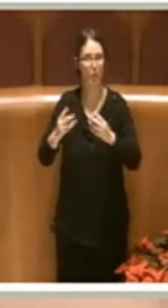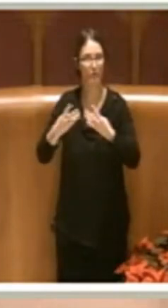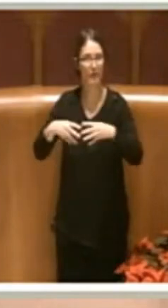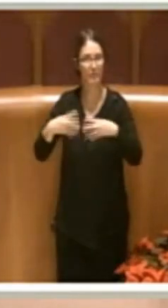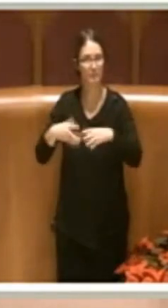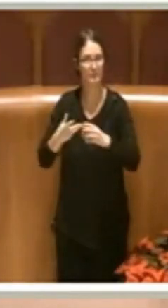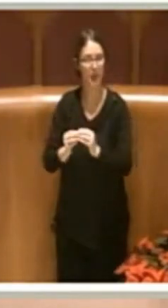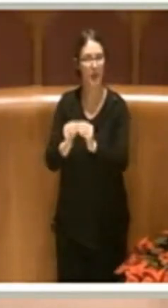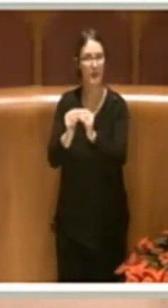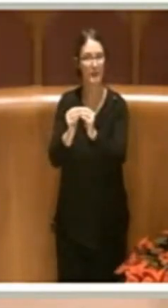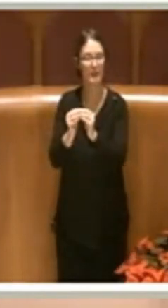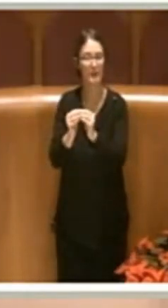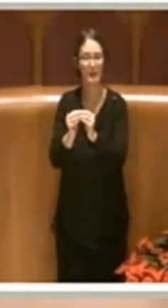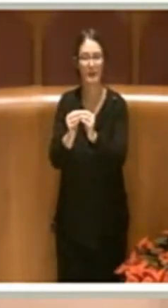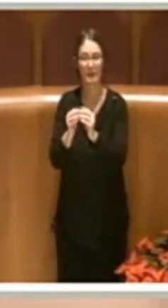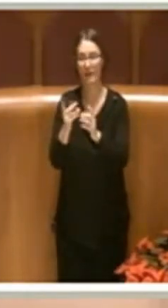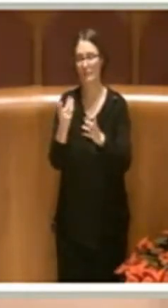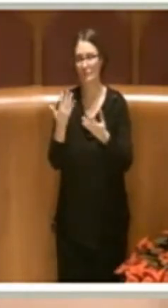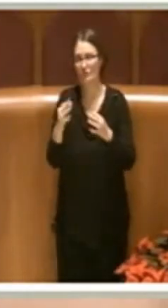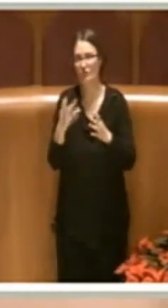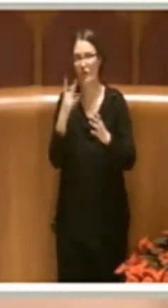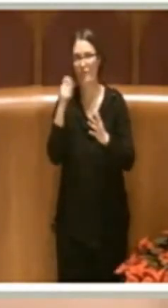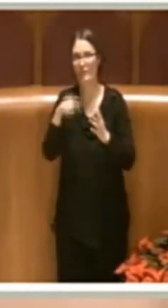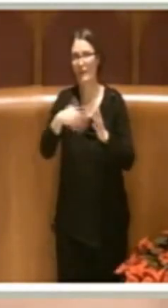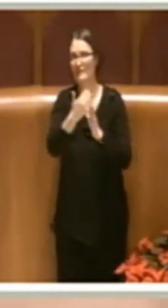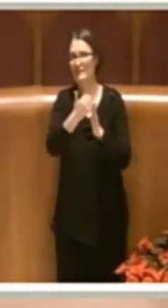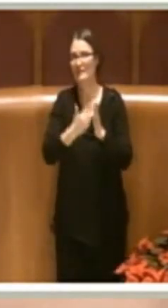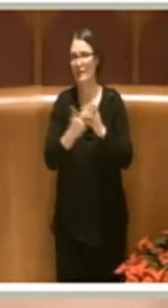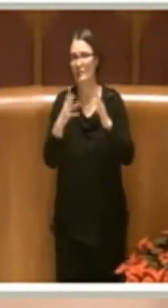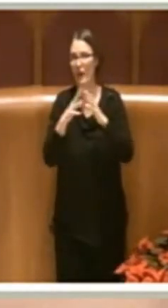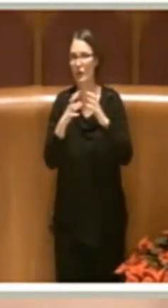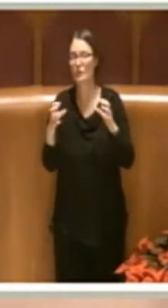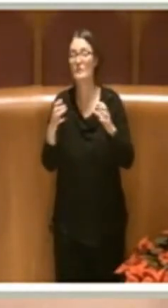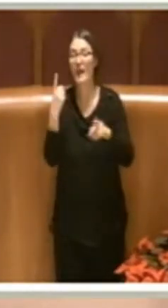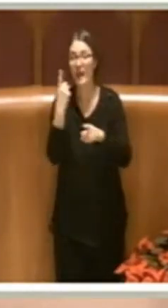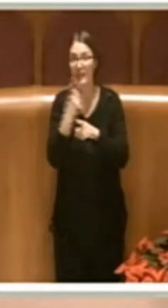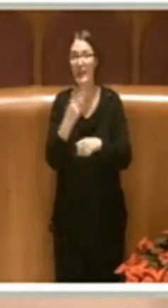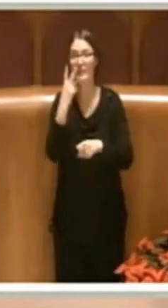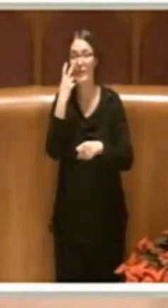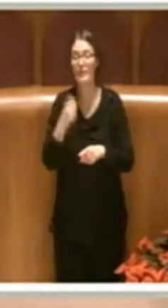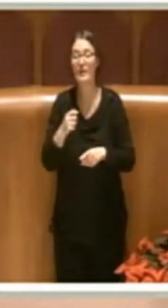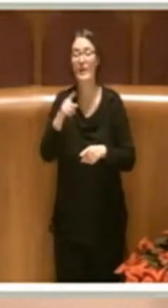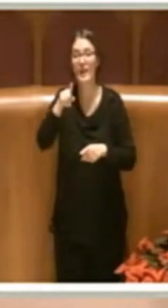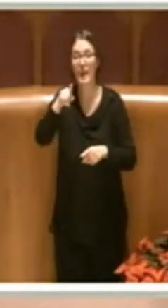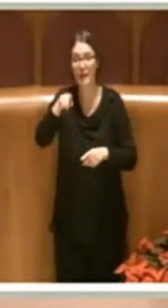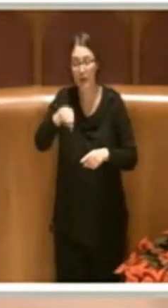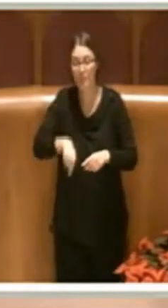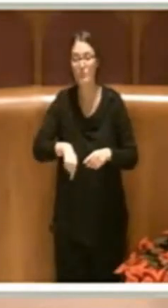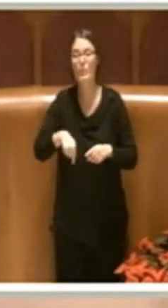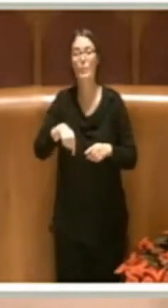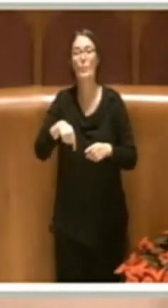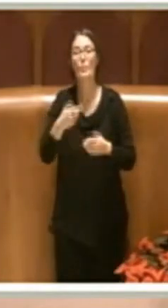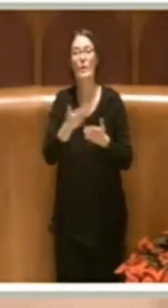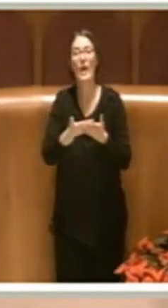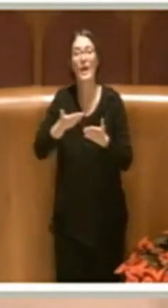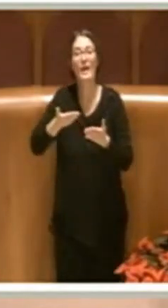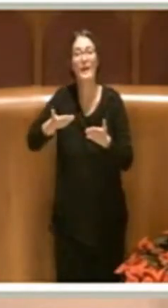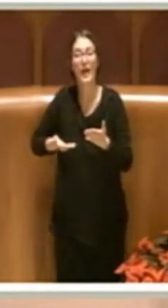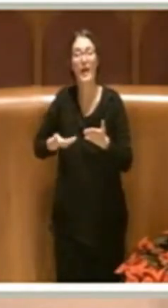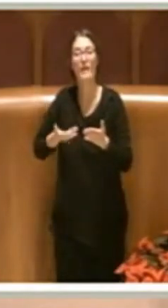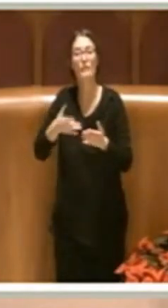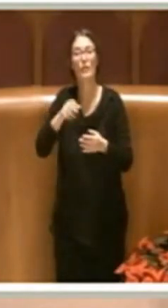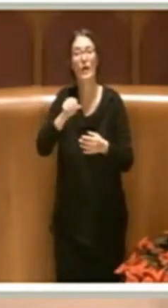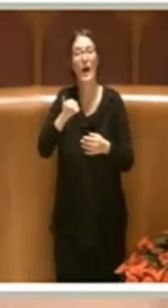piano industriale, i nuovi impianti debba prevedere e chiedere la revoca dell'AIA per il